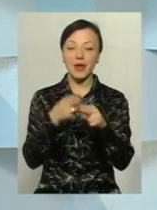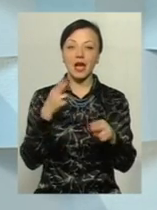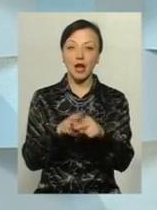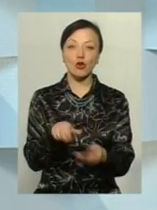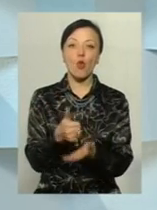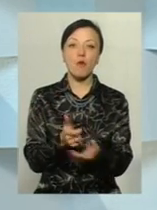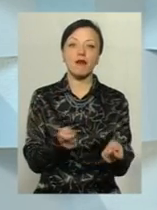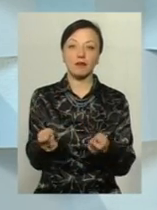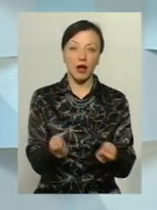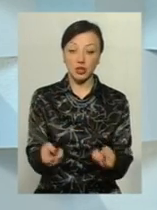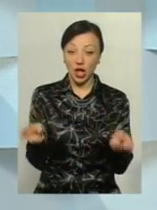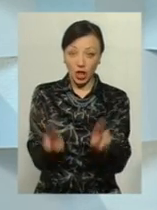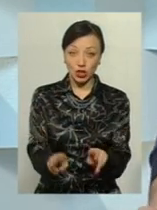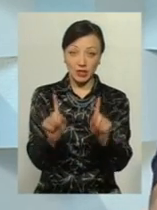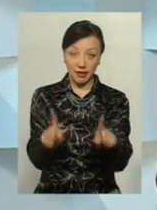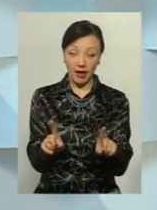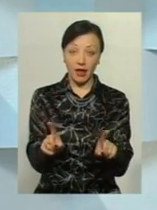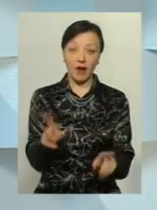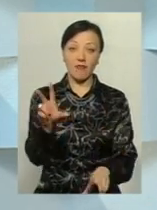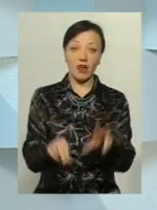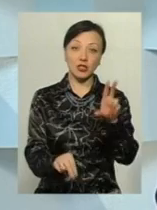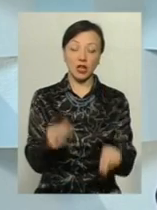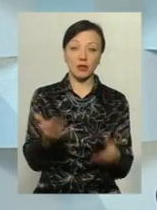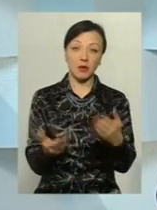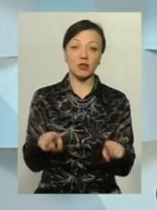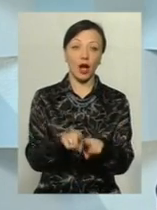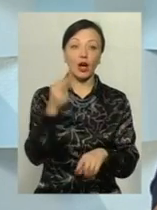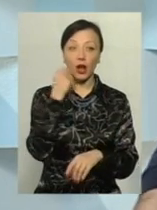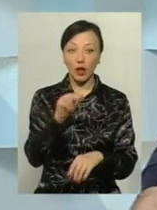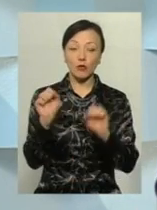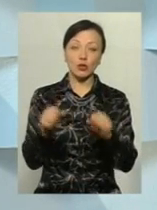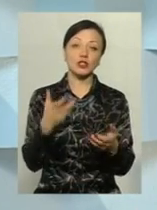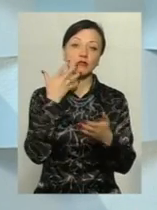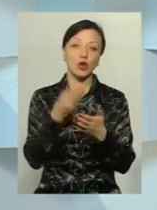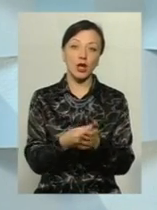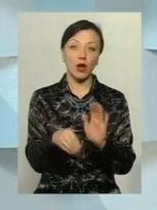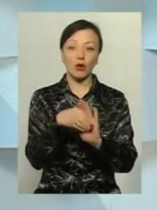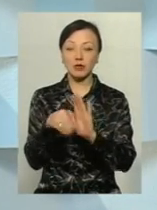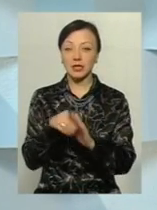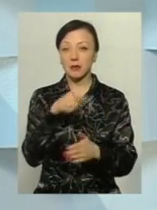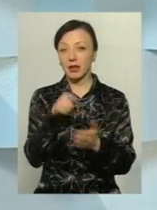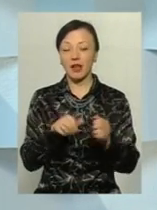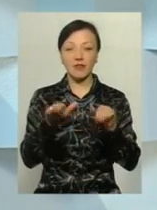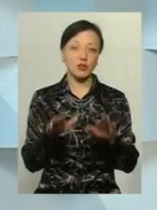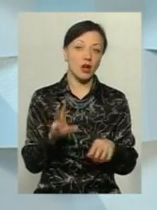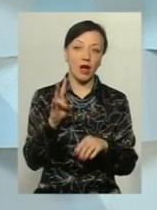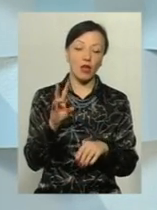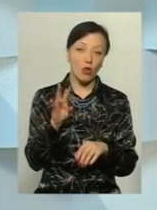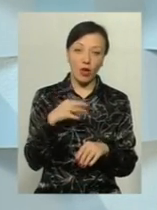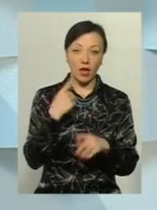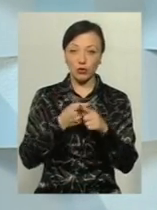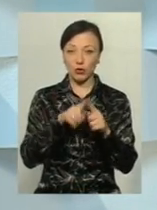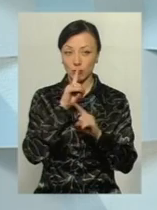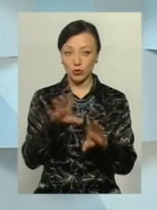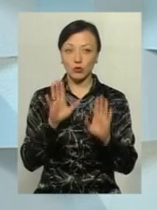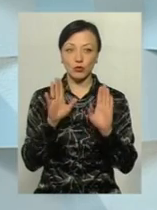губернатору. А залишилось те, яке вважає, напевно, що так краще. Можна, якісь свої комерційні питання будуть вирішувати, але я думаю, що того не